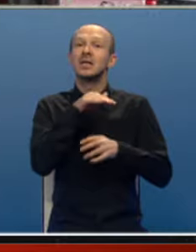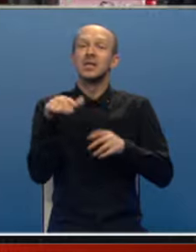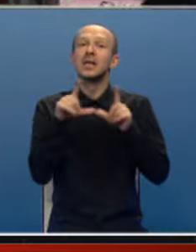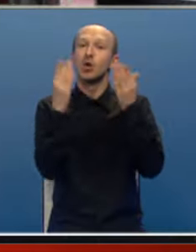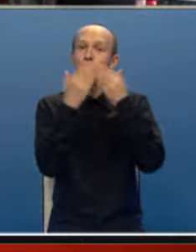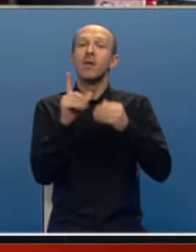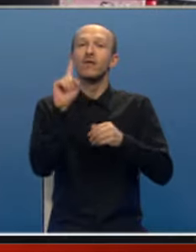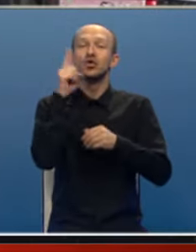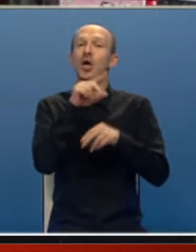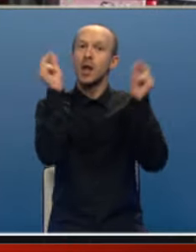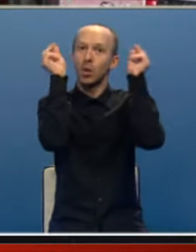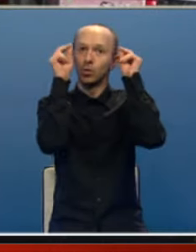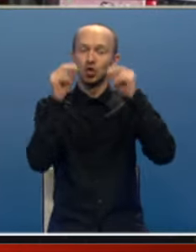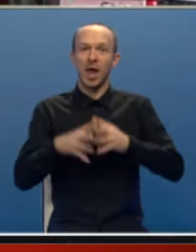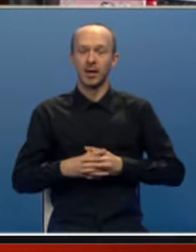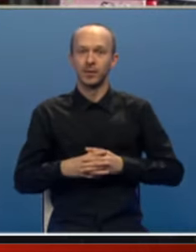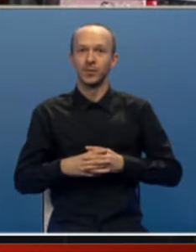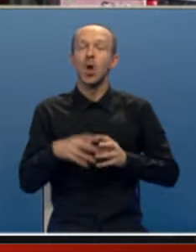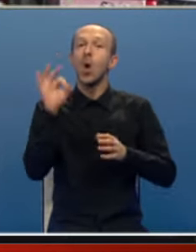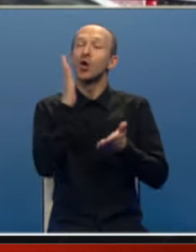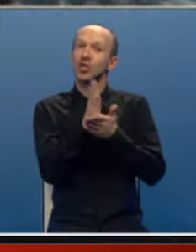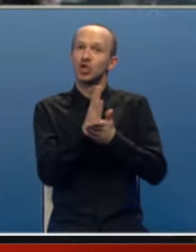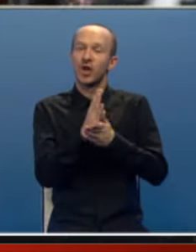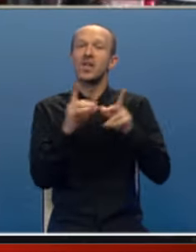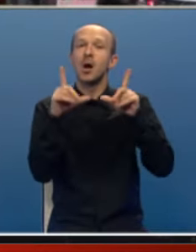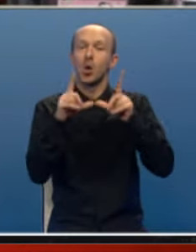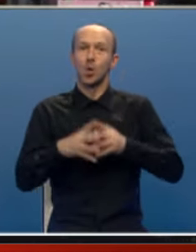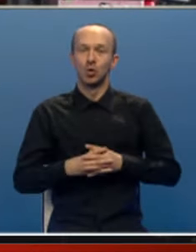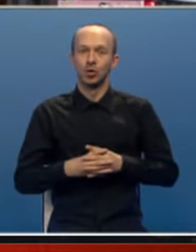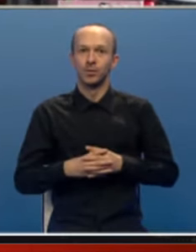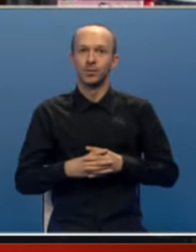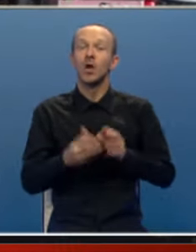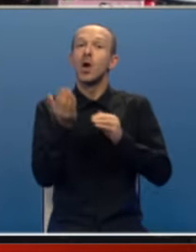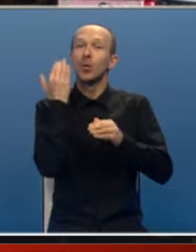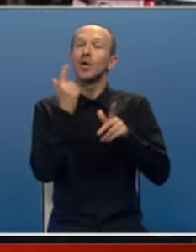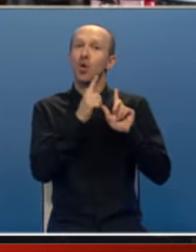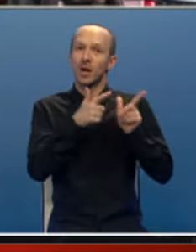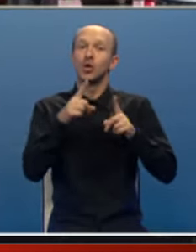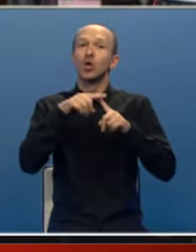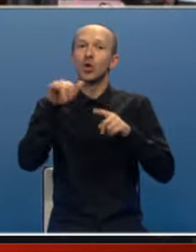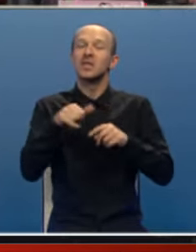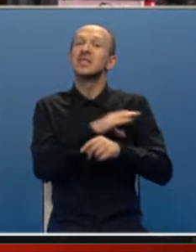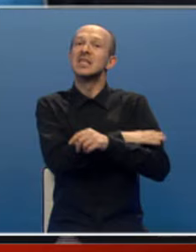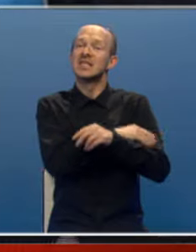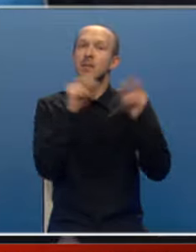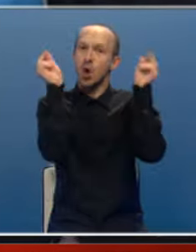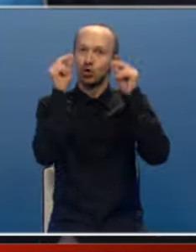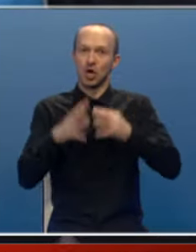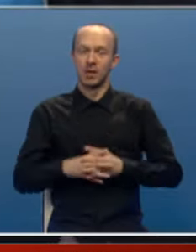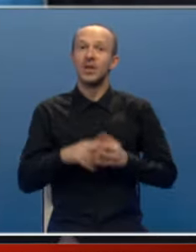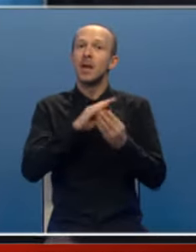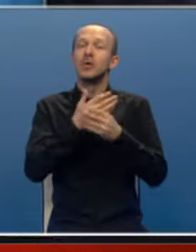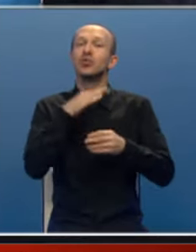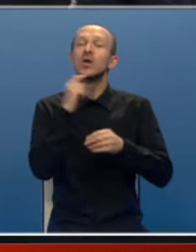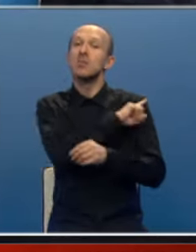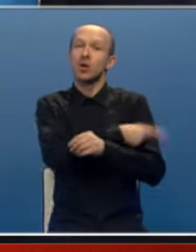školama više ne uče o dešavanjima u proteklom ratu, to jest slabije uče. Među